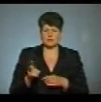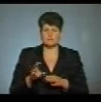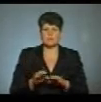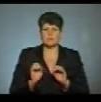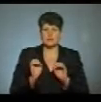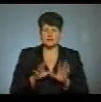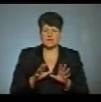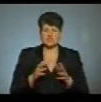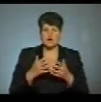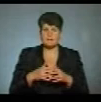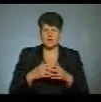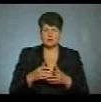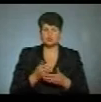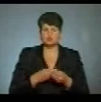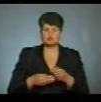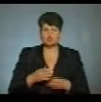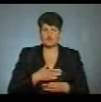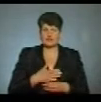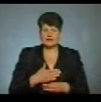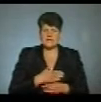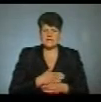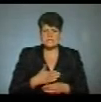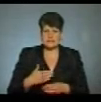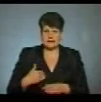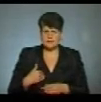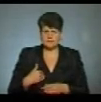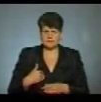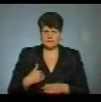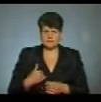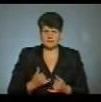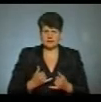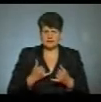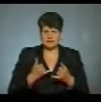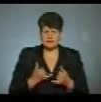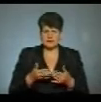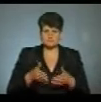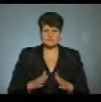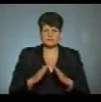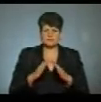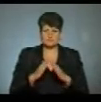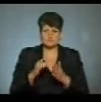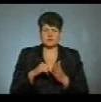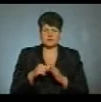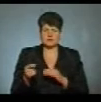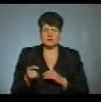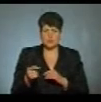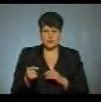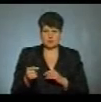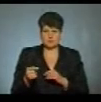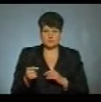апарату штучної вентиляції легень для перинатального центру в місті Тернополі,